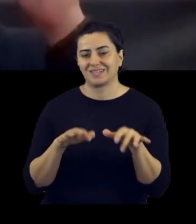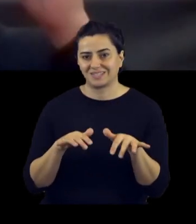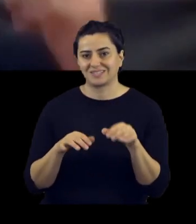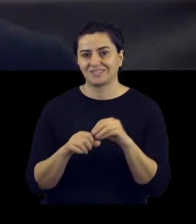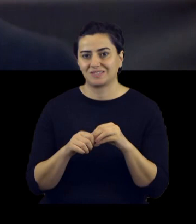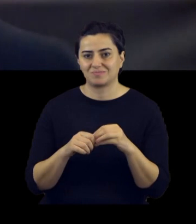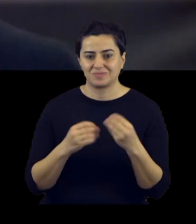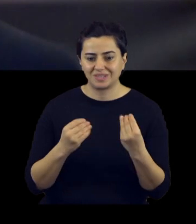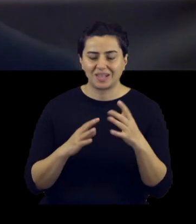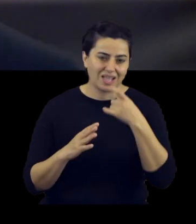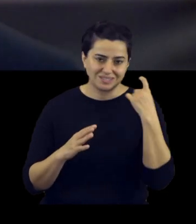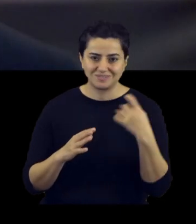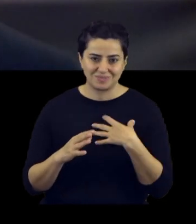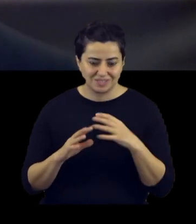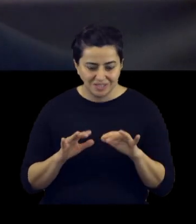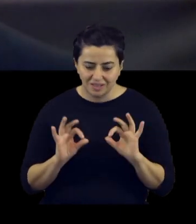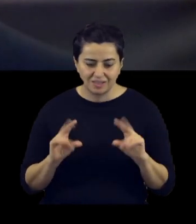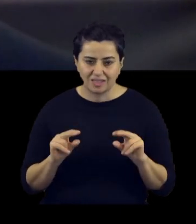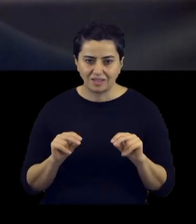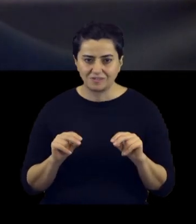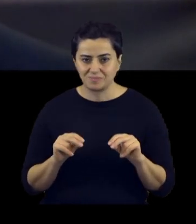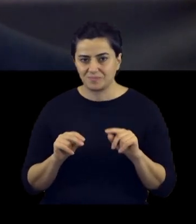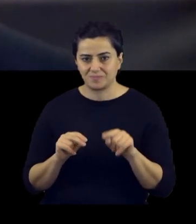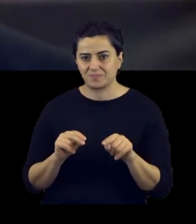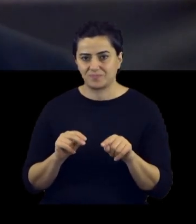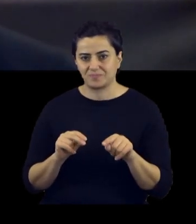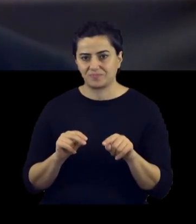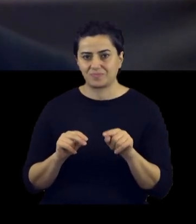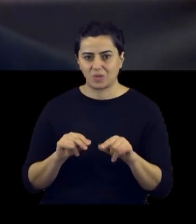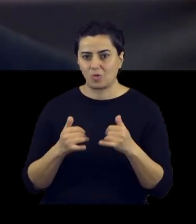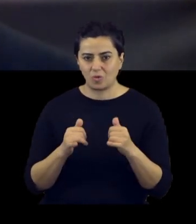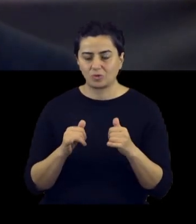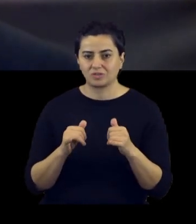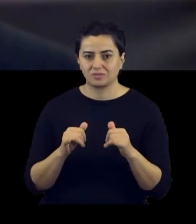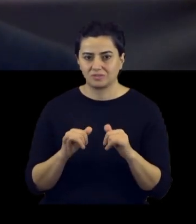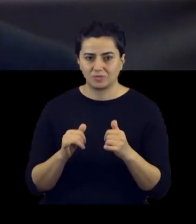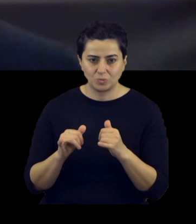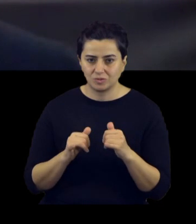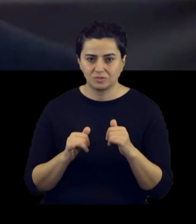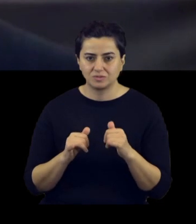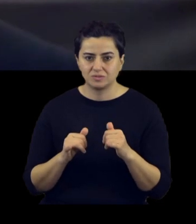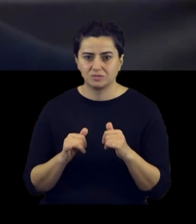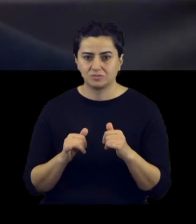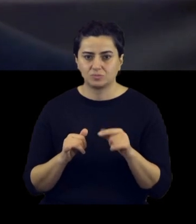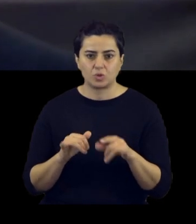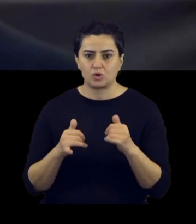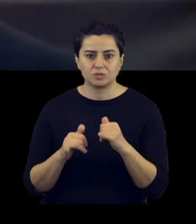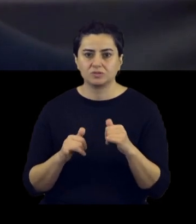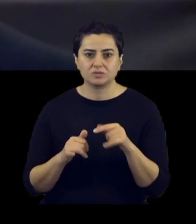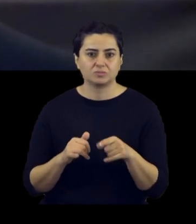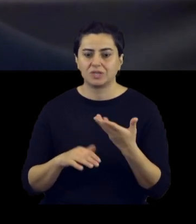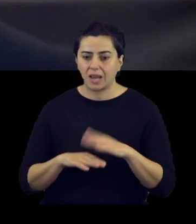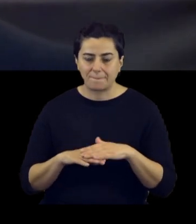teknolojisi de çok iyi bir bilgisayar değildi ama benim işimi görüyordu. Burada aslında oyunlar oynayarak bir yerden sonra bu